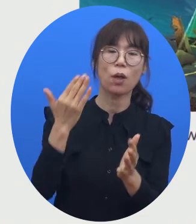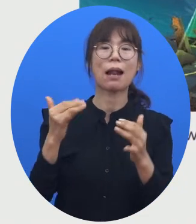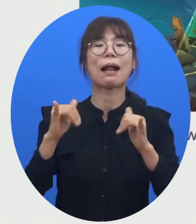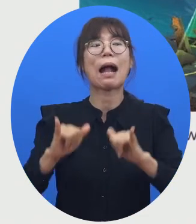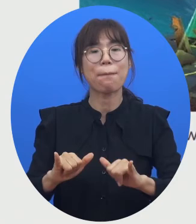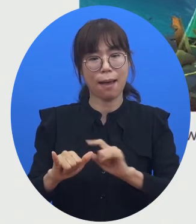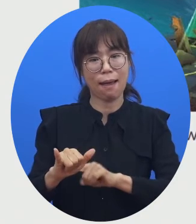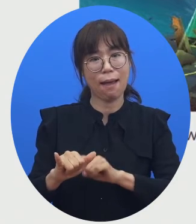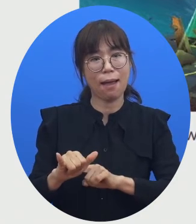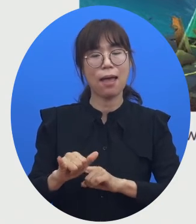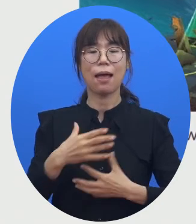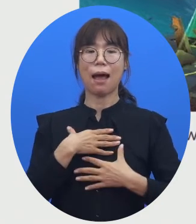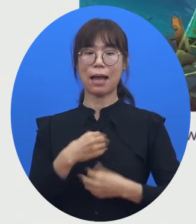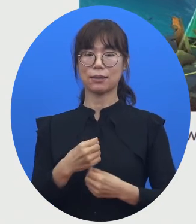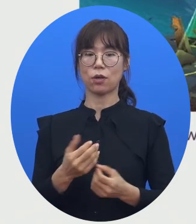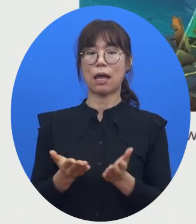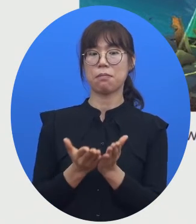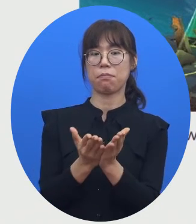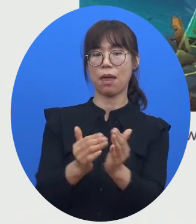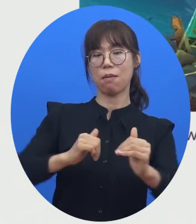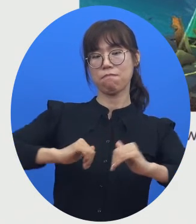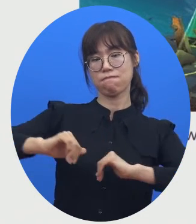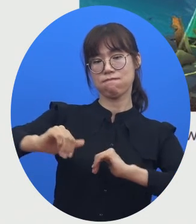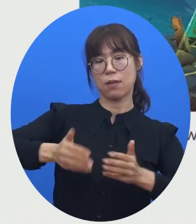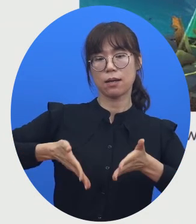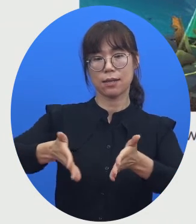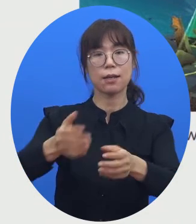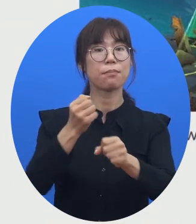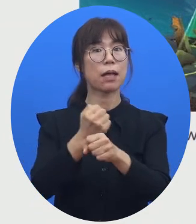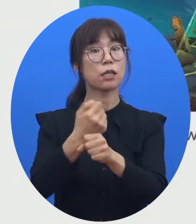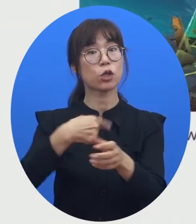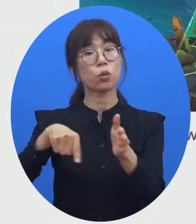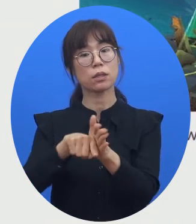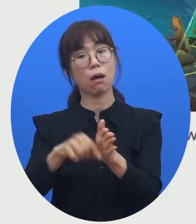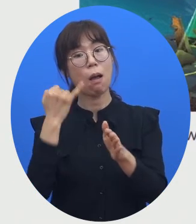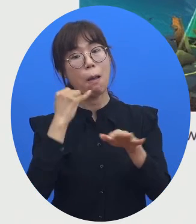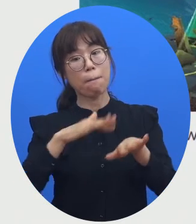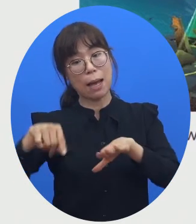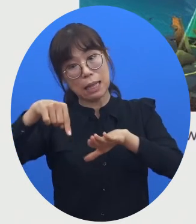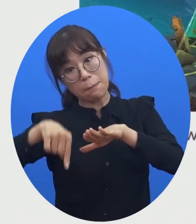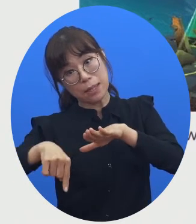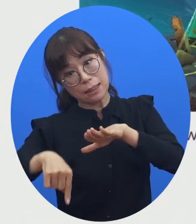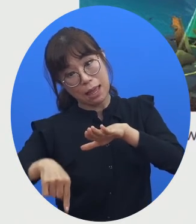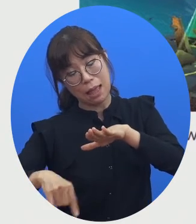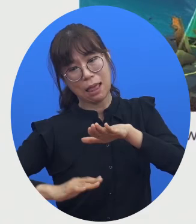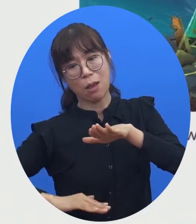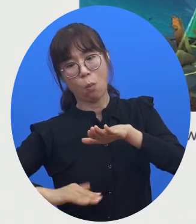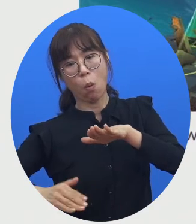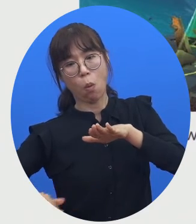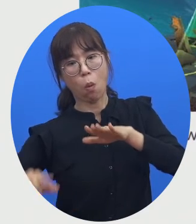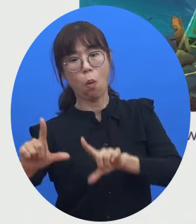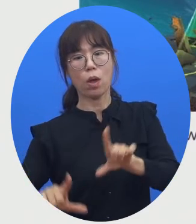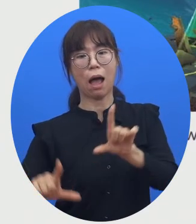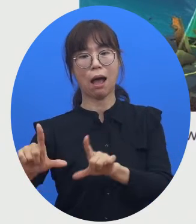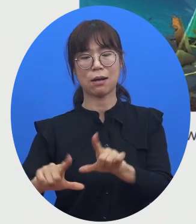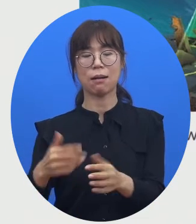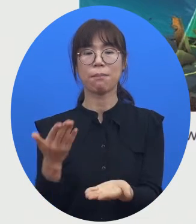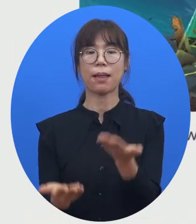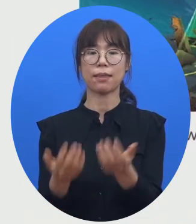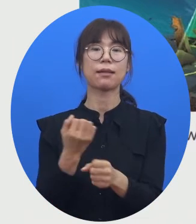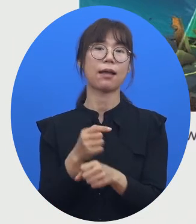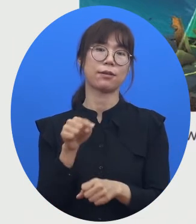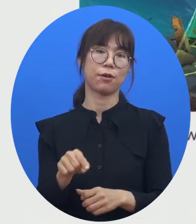안전한 선박 통행을 위해 경로를 확보를 해야 되는데 그 과정에 음파를 이용해서 해저 지형을